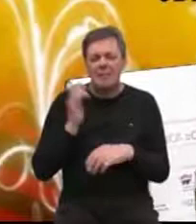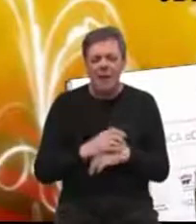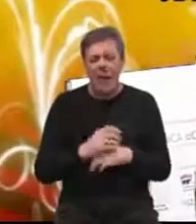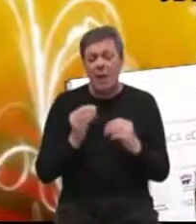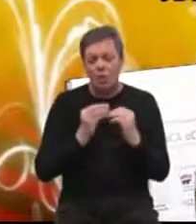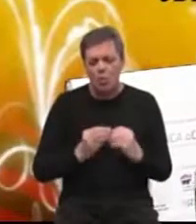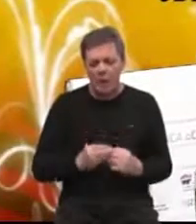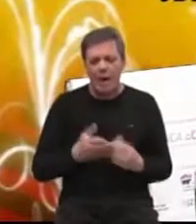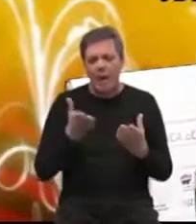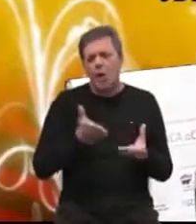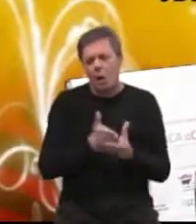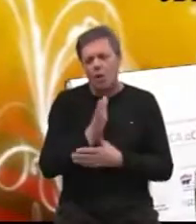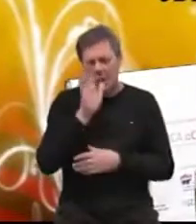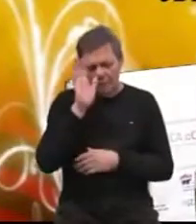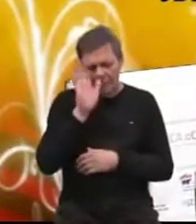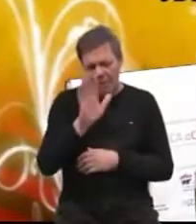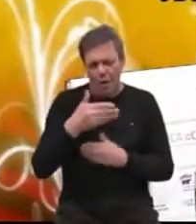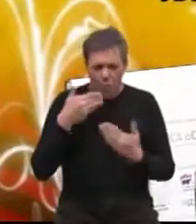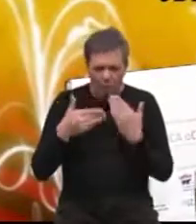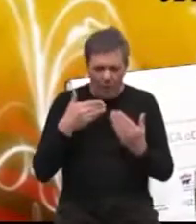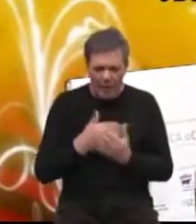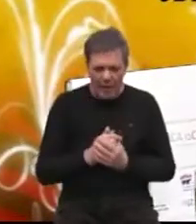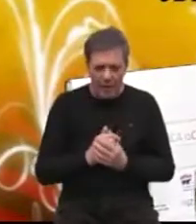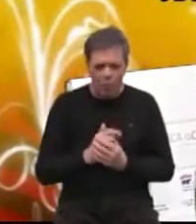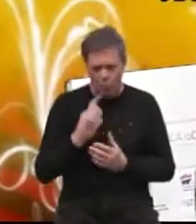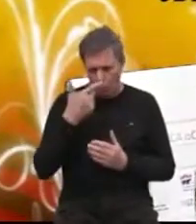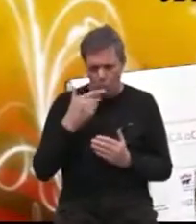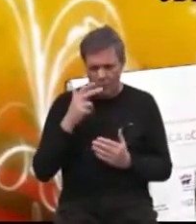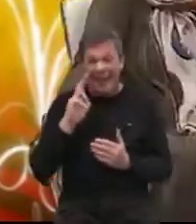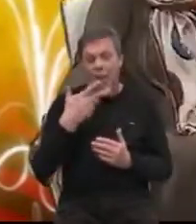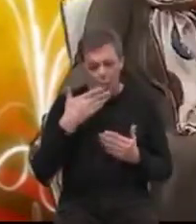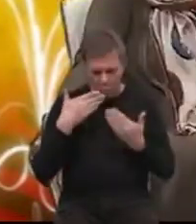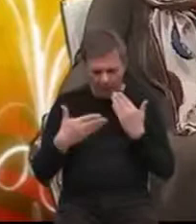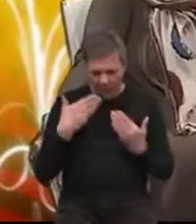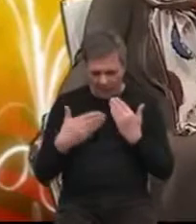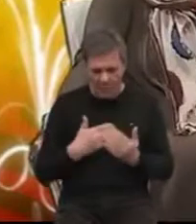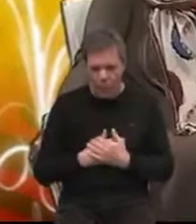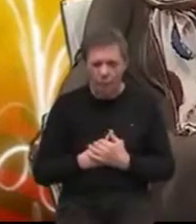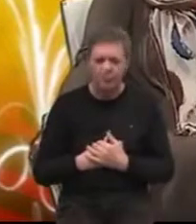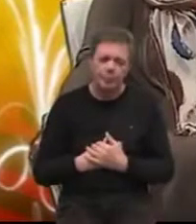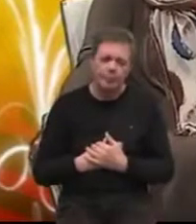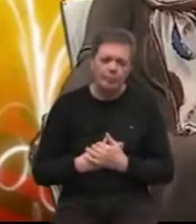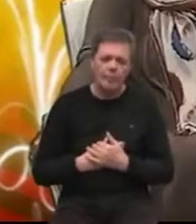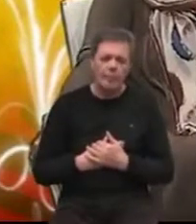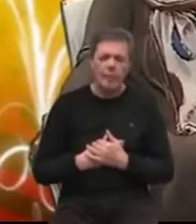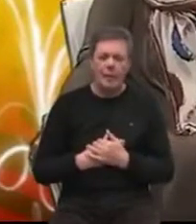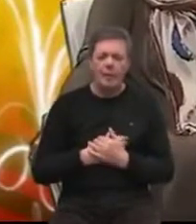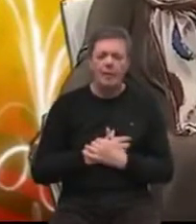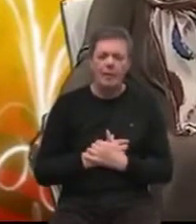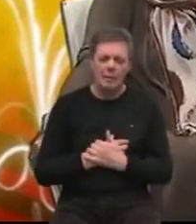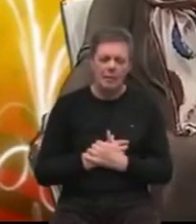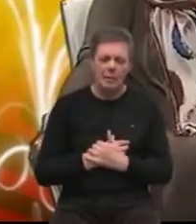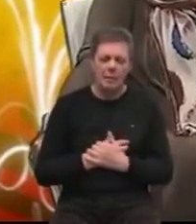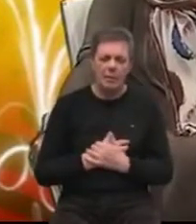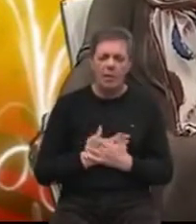sustav, a to je kroz vašu konferenciju, drugu konferenciju. Treću. Treću, pardon, oprostite. Kroz treću, oj,